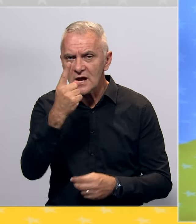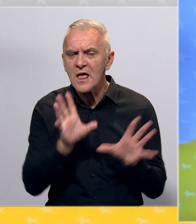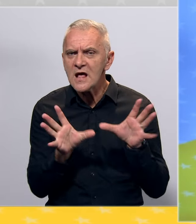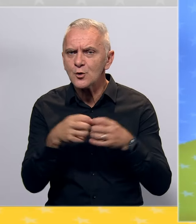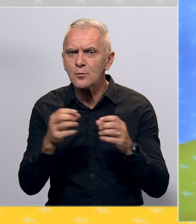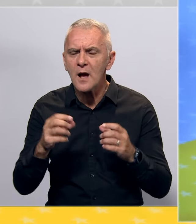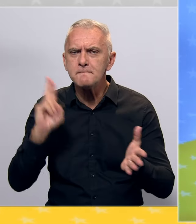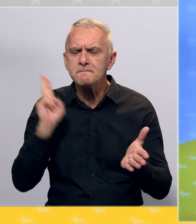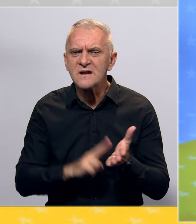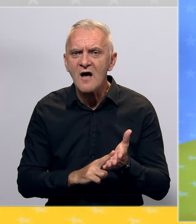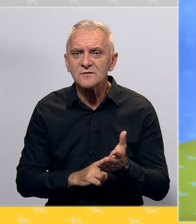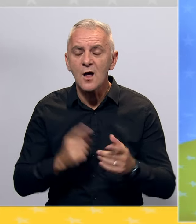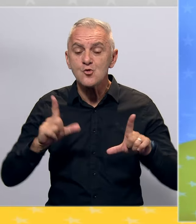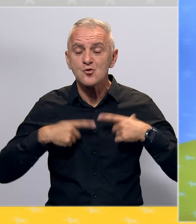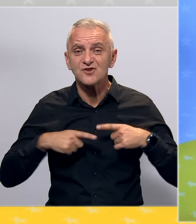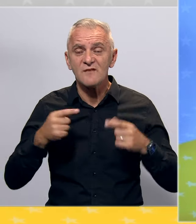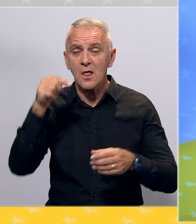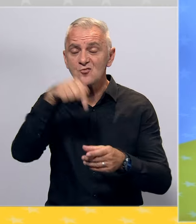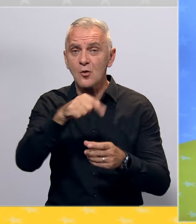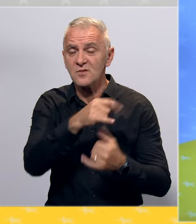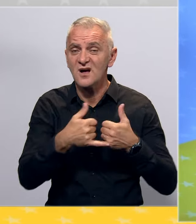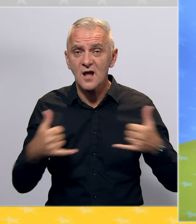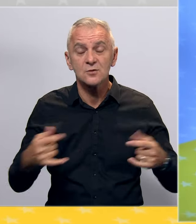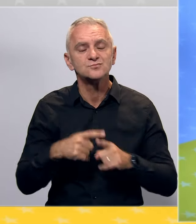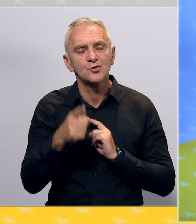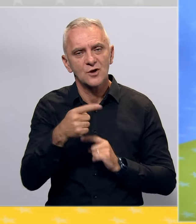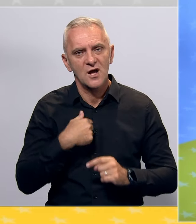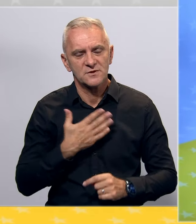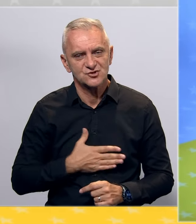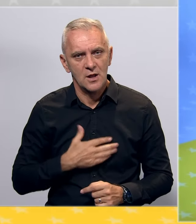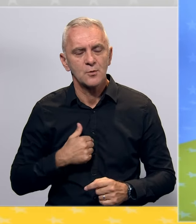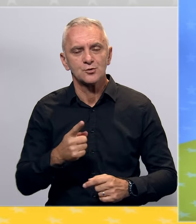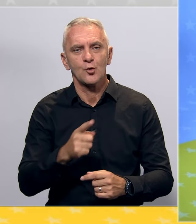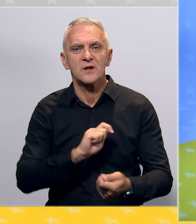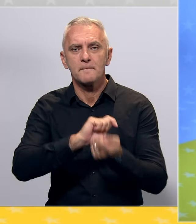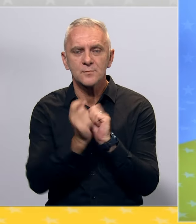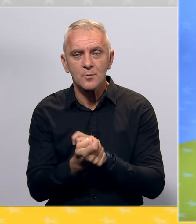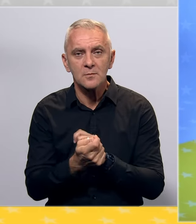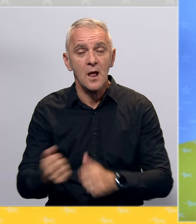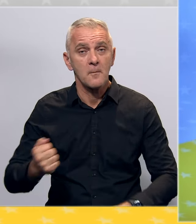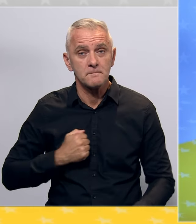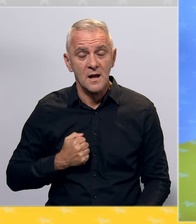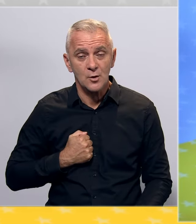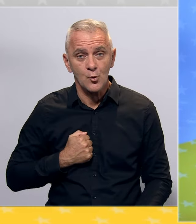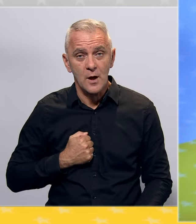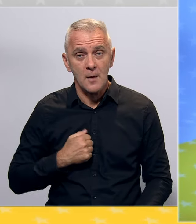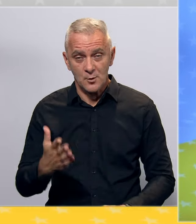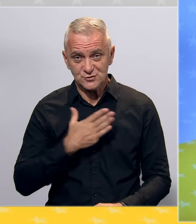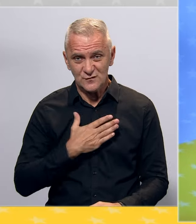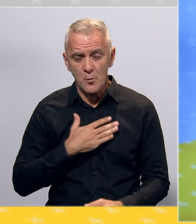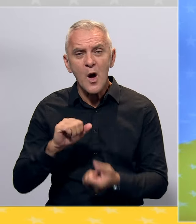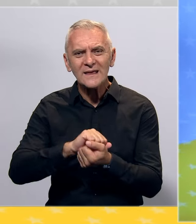Davida doživljiv u tom gradu i iz toga želimo to da promijenimo. Banja Luka po svom geografskom